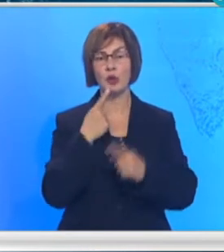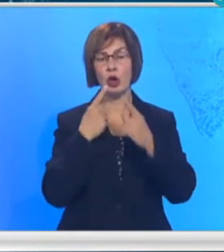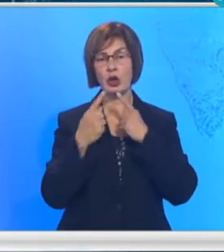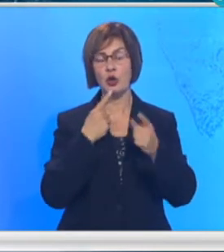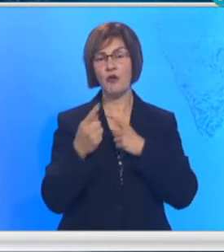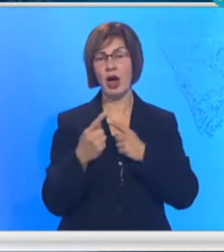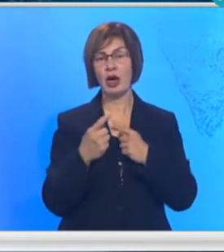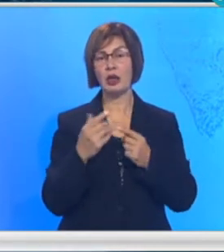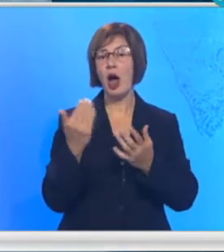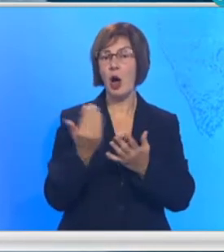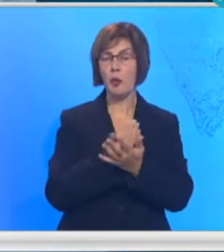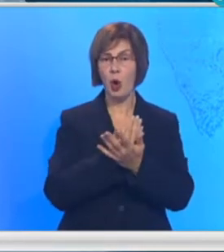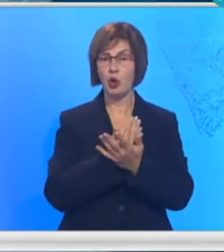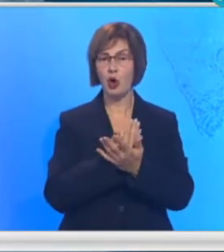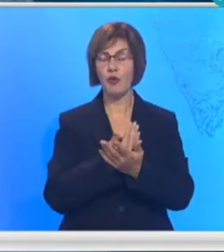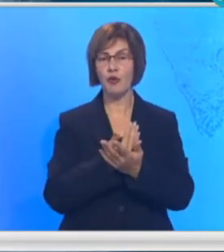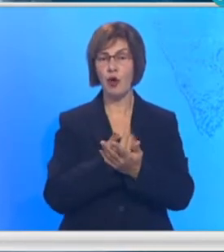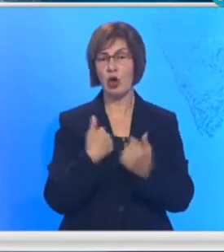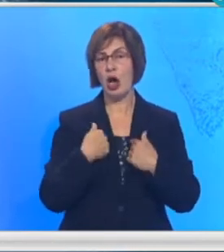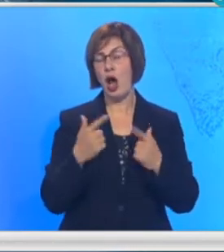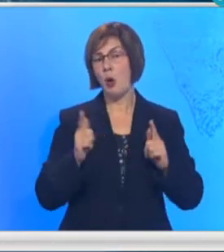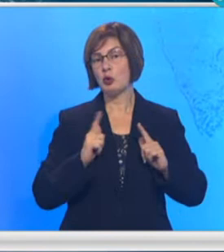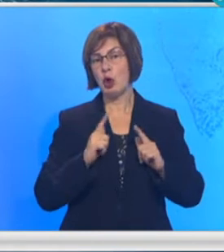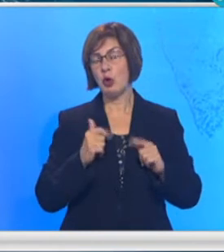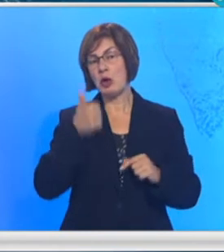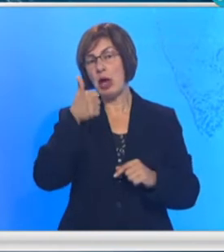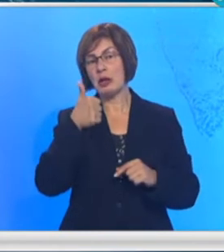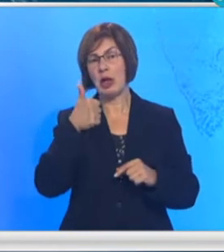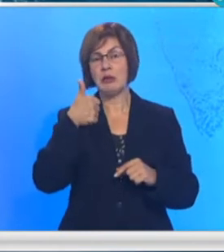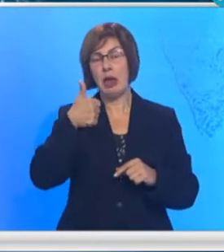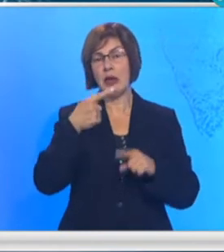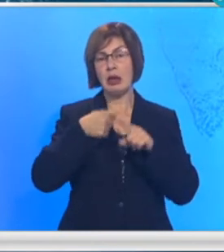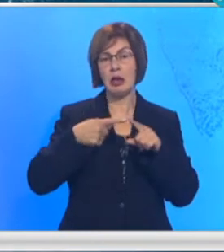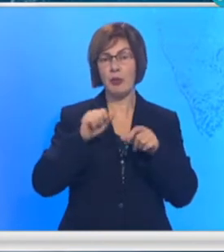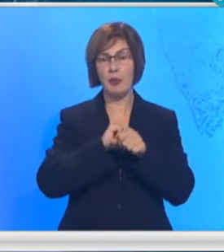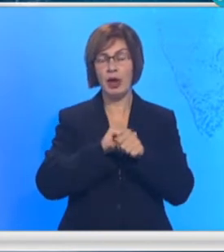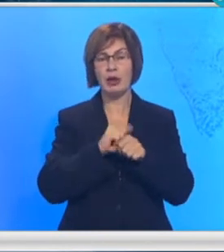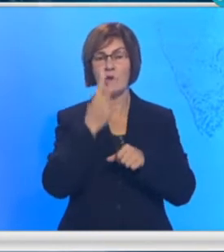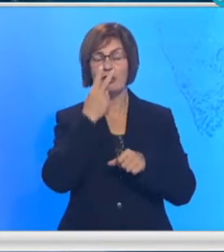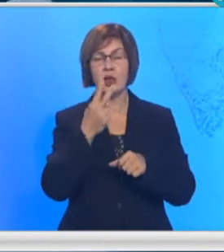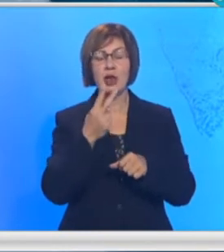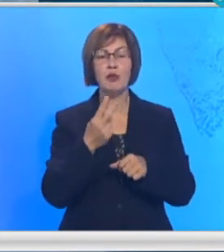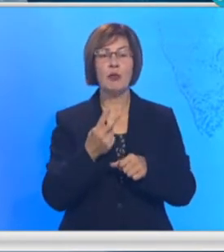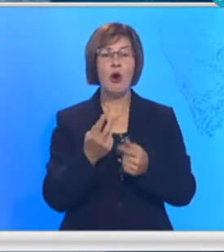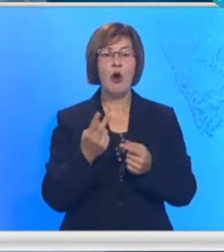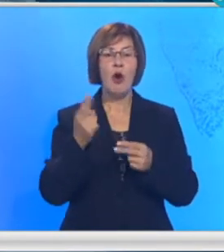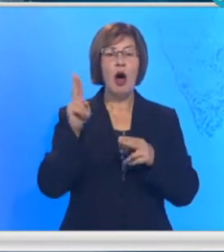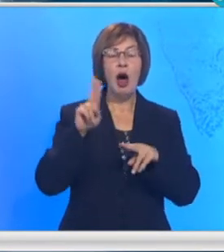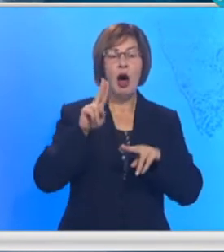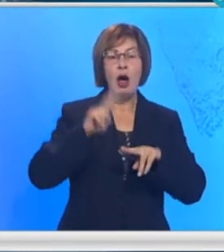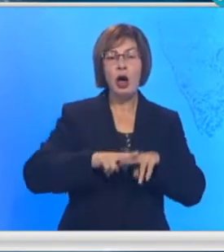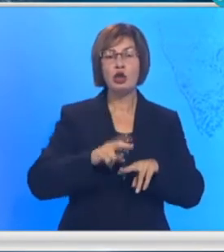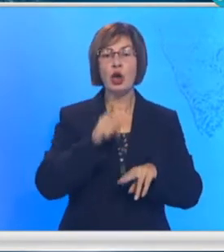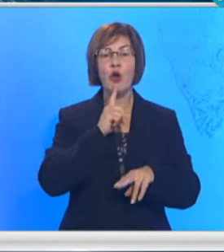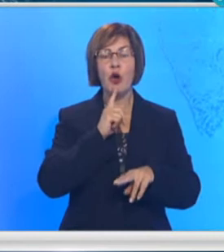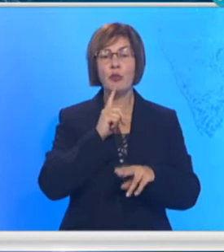Ja ponavljam, ja očekujem da do nekih mesec, mesec i po dana videte i personalne rešenje kome će predsednik,